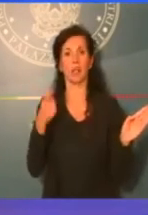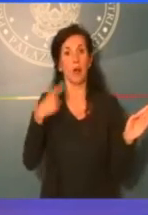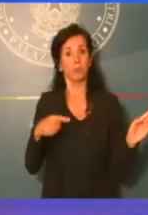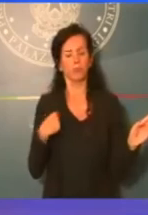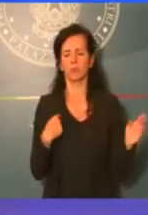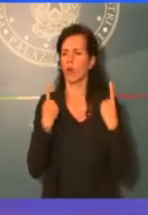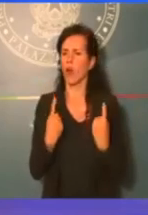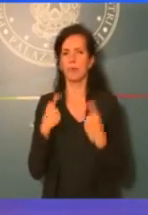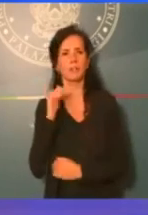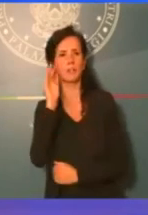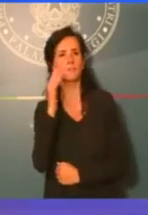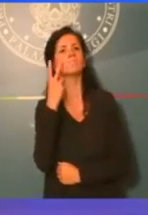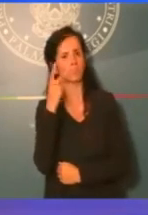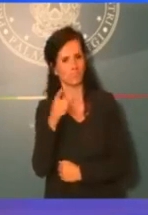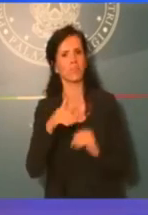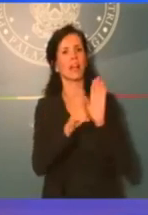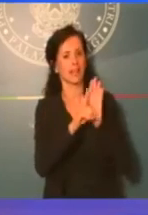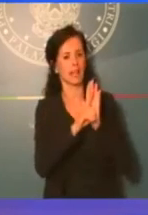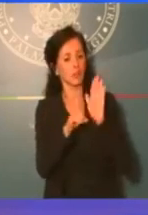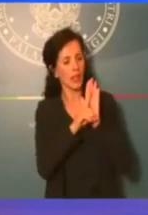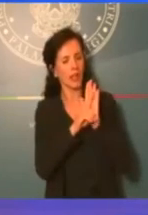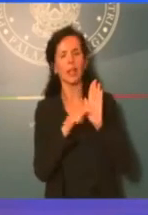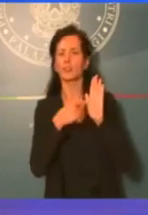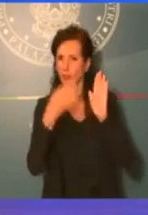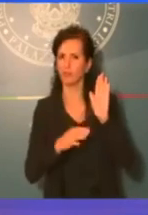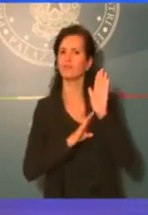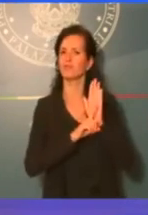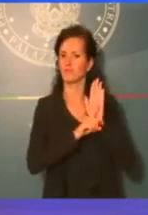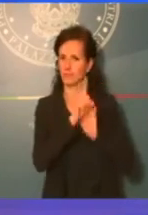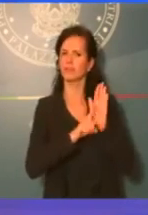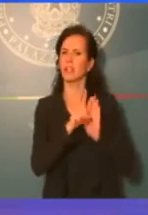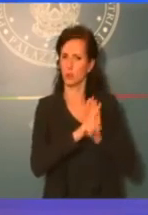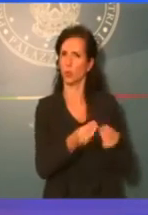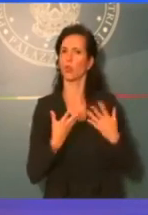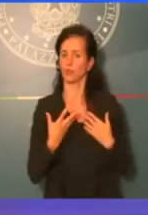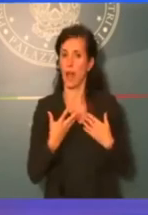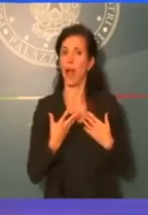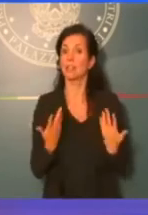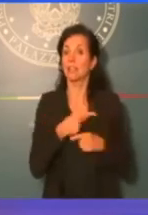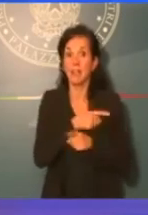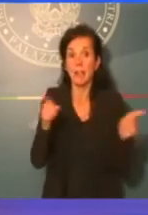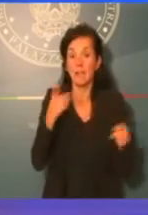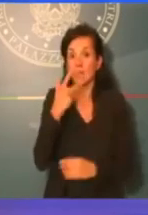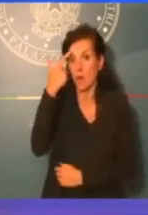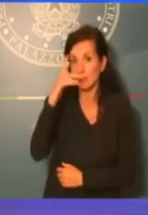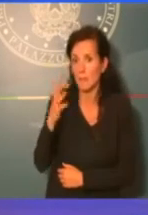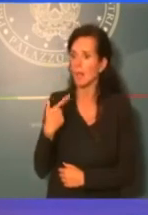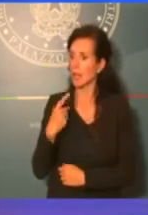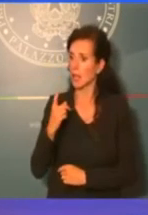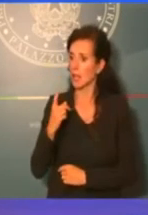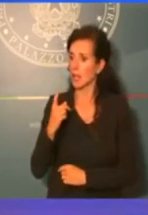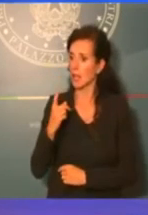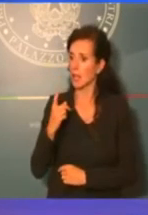questo decreto e se volete sapere se sarà anche oggetto del nostro confronto, certo, mi